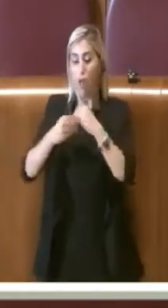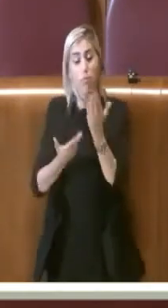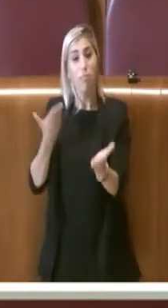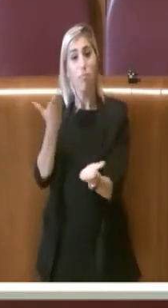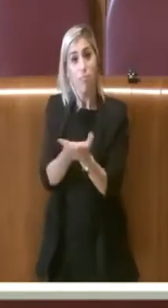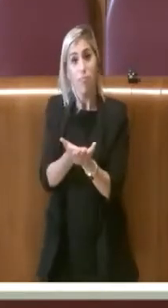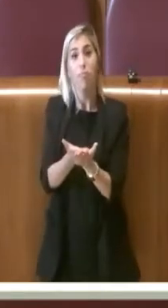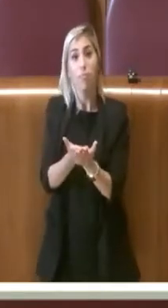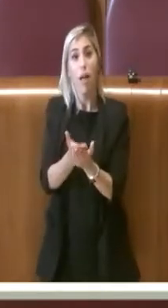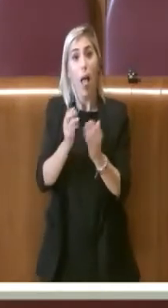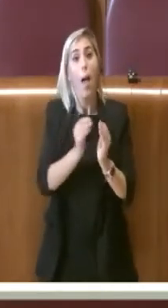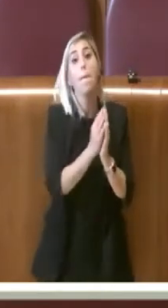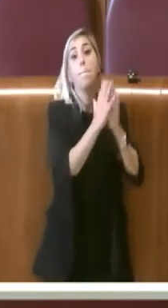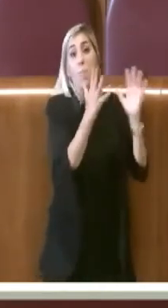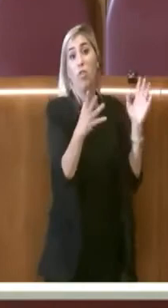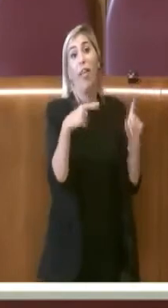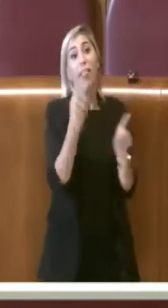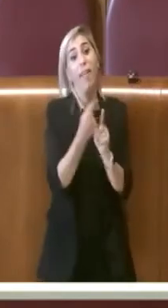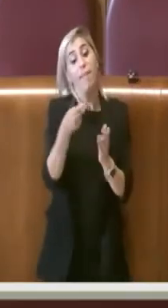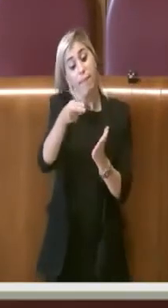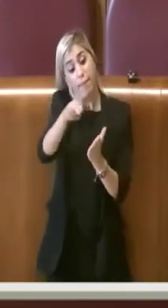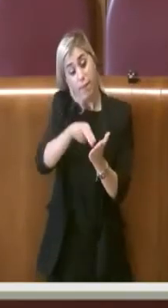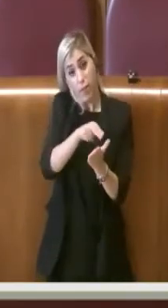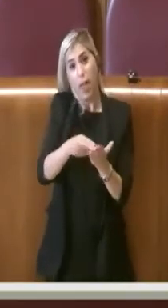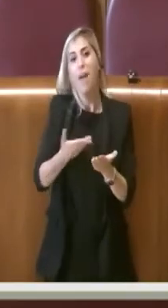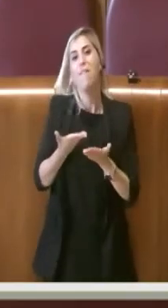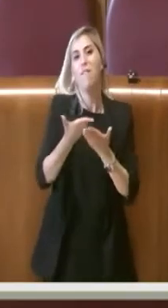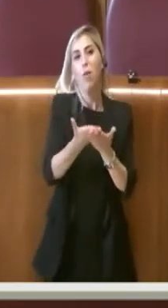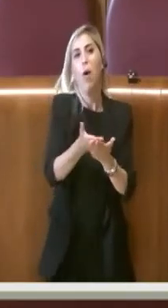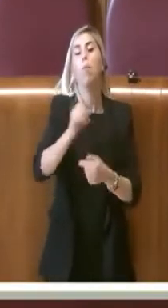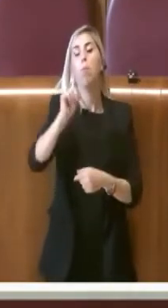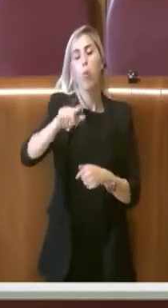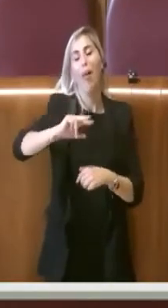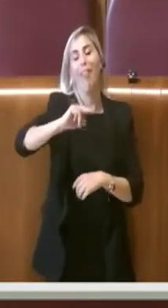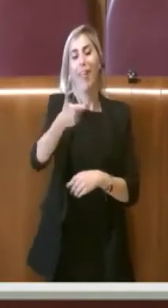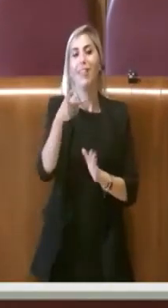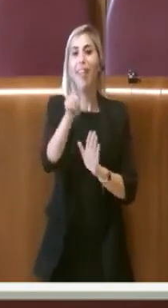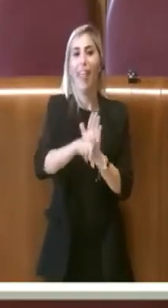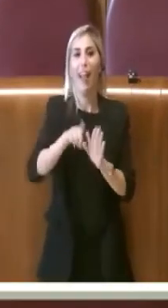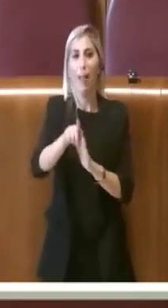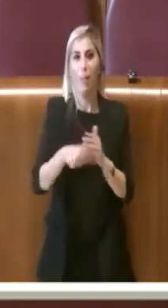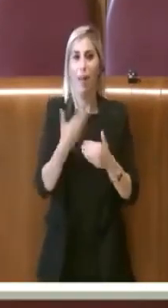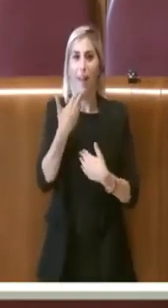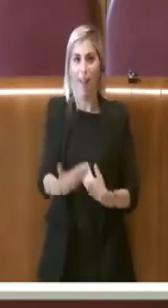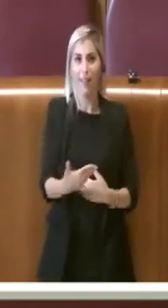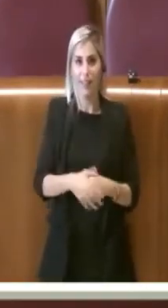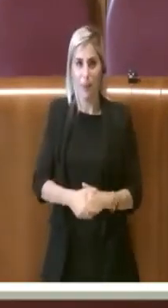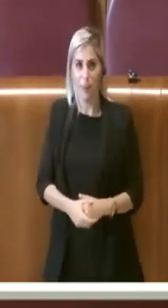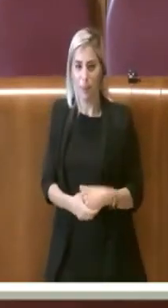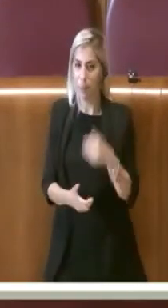proposta e la maggioranza voterà favorevolmente anche a questa terza proposta di delibera. Grazie. Grazie.